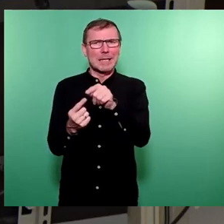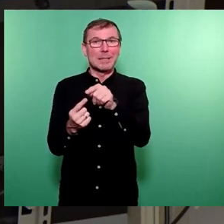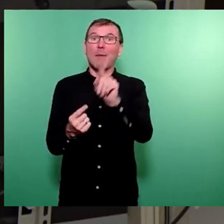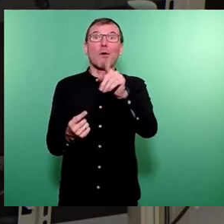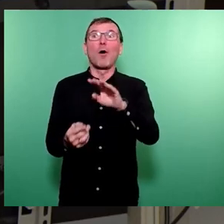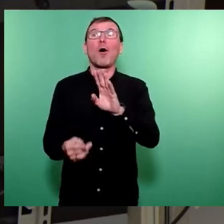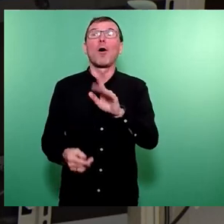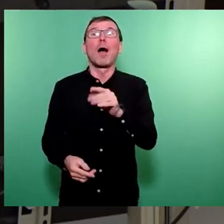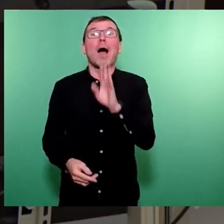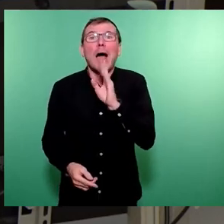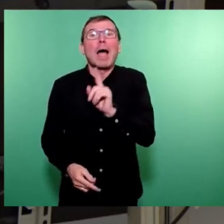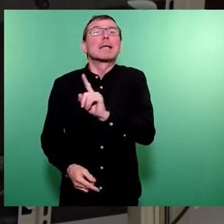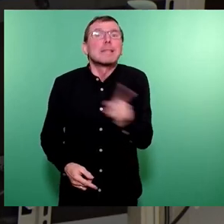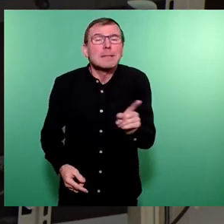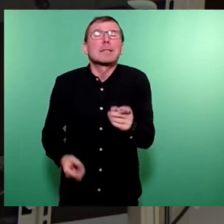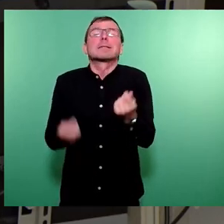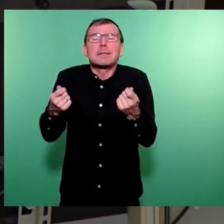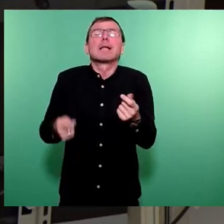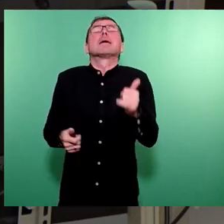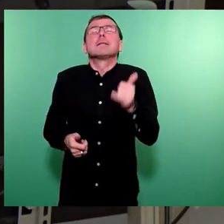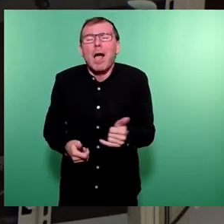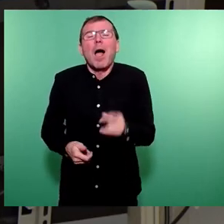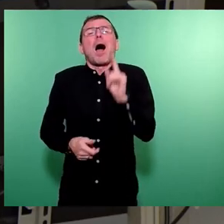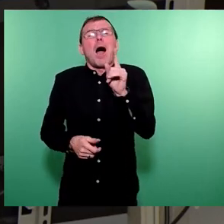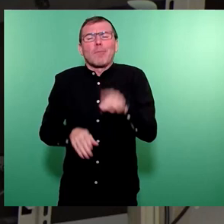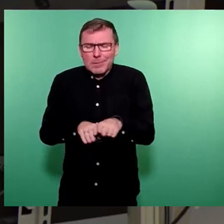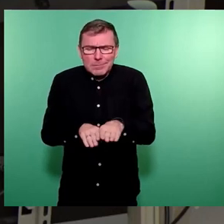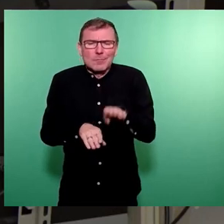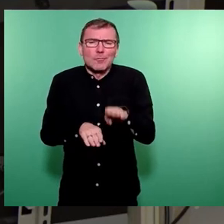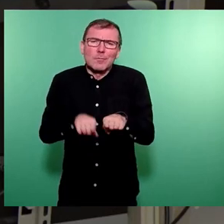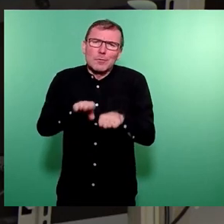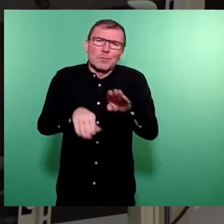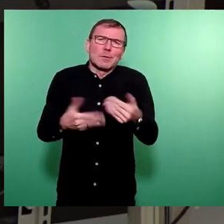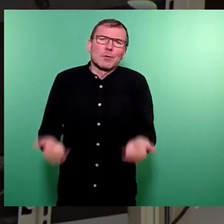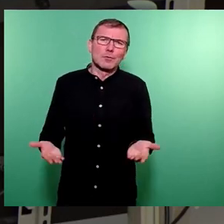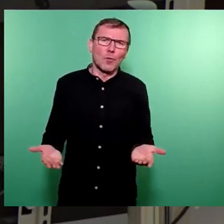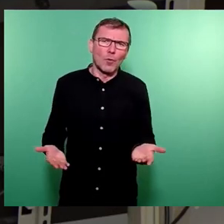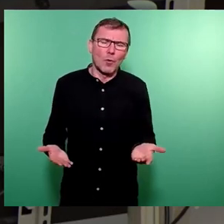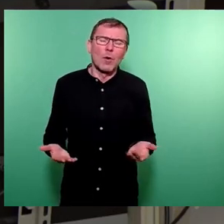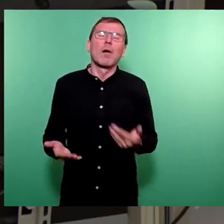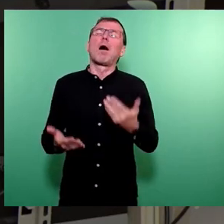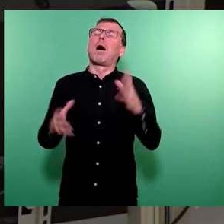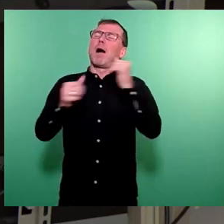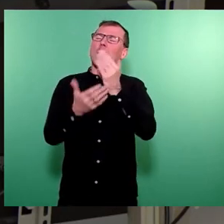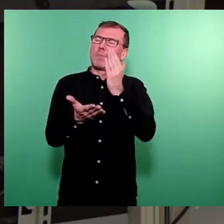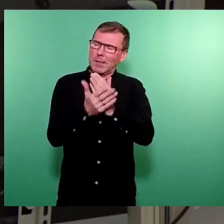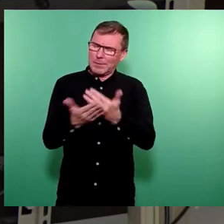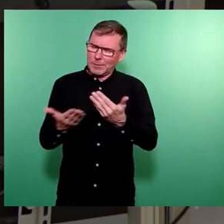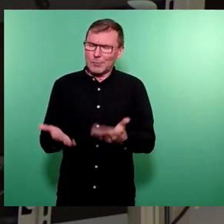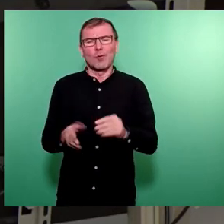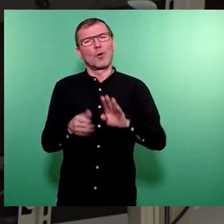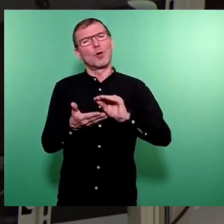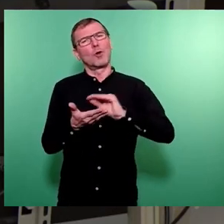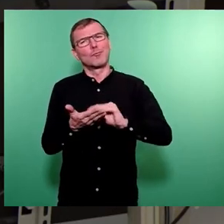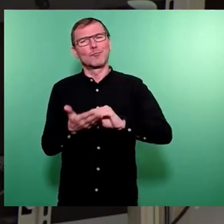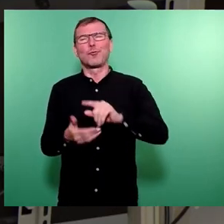ausreichend, aber es geht halt nur Schritt für Schritt. Und schließlich, die Schulen kann ich jetzt